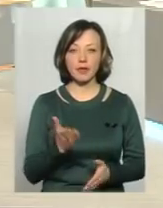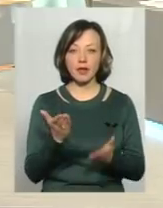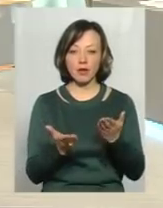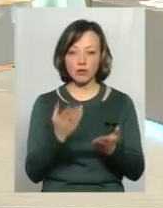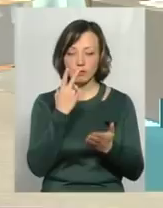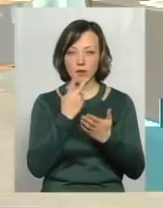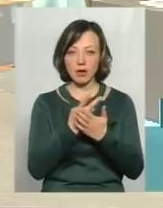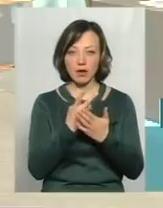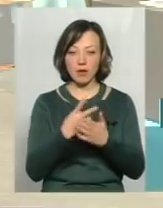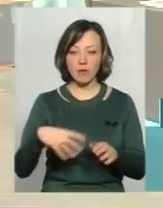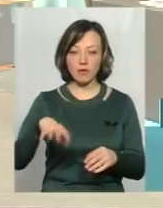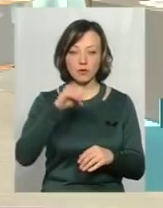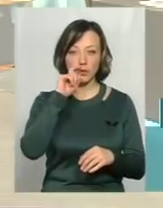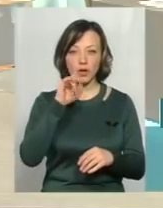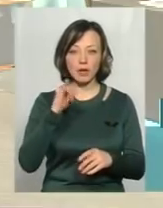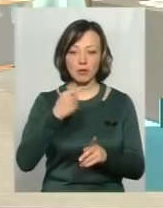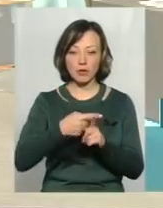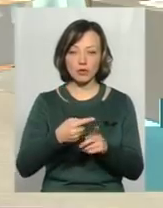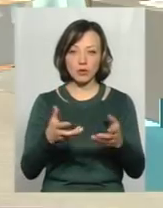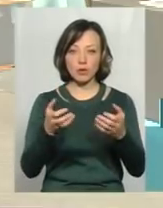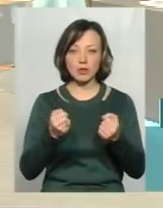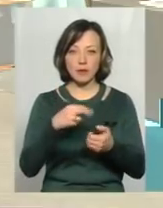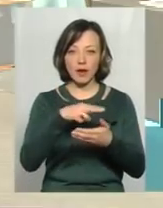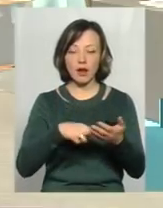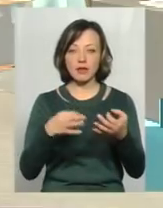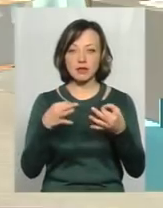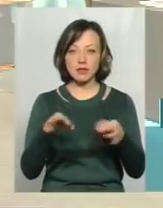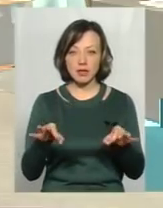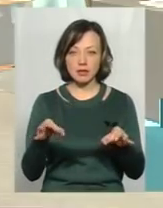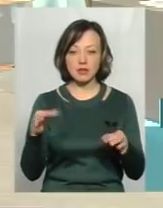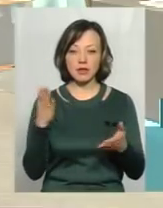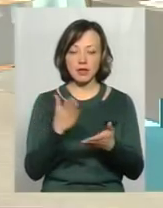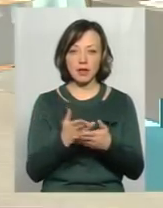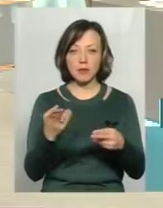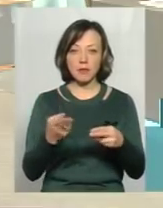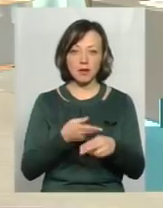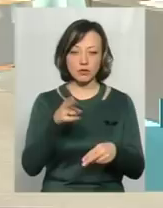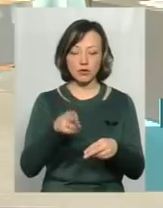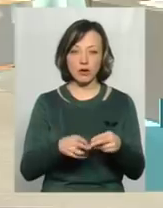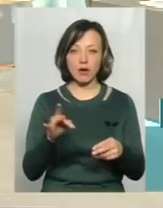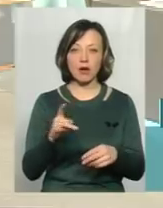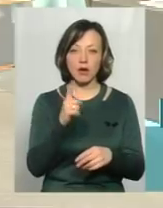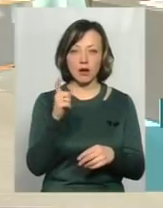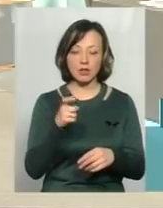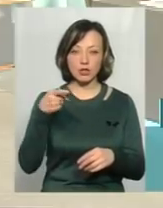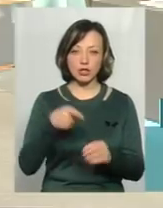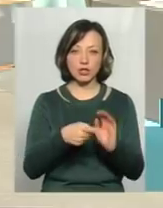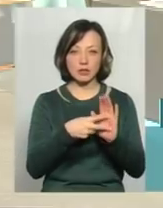розрізі України. І плюс отримання ліцензії, вона є безстрокова, разове отримання 1700 гривень.